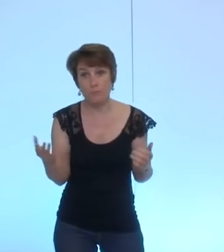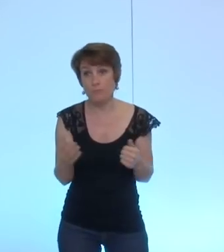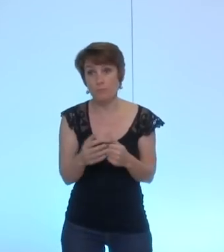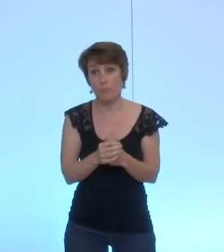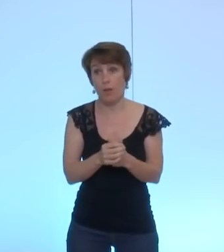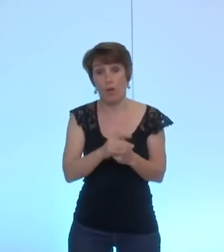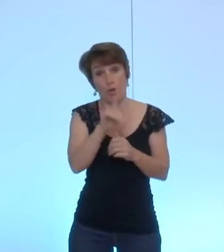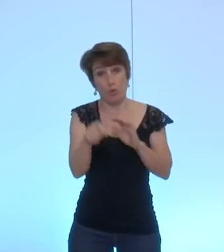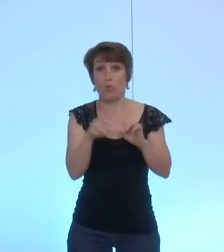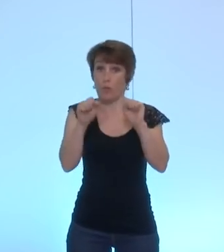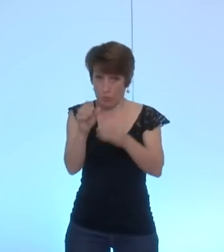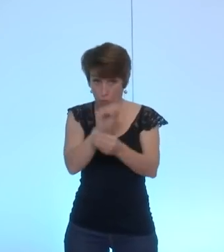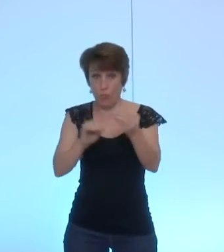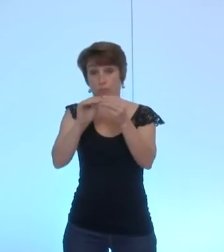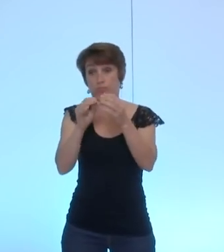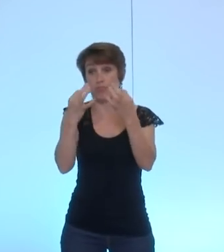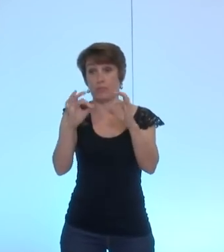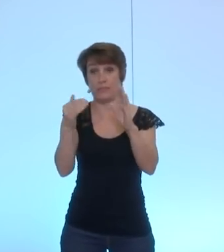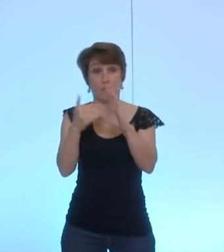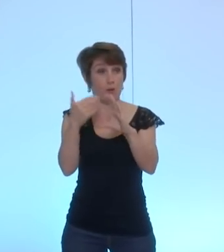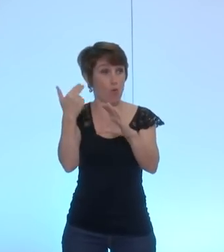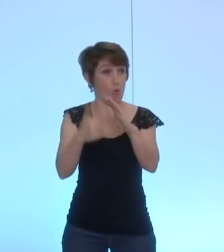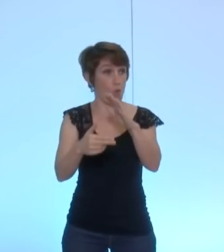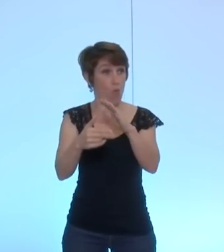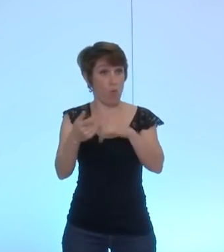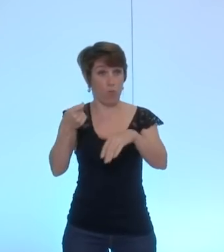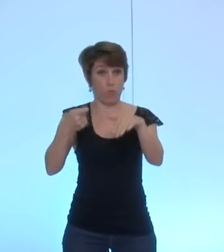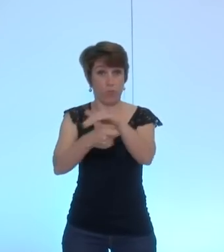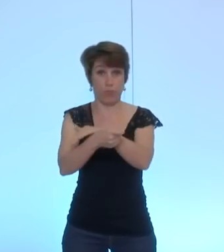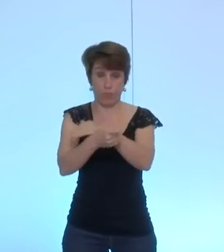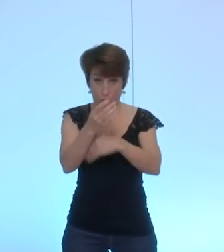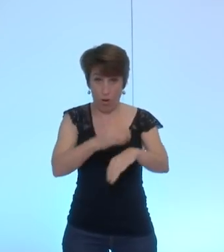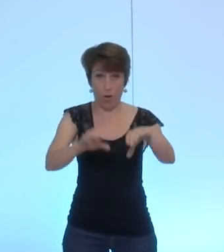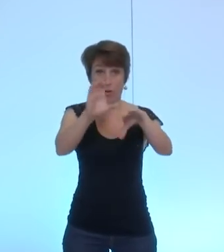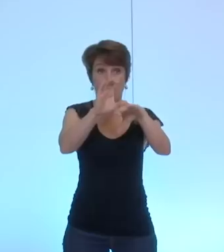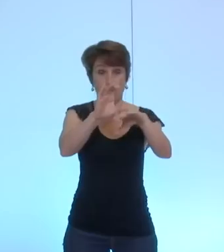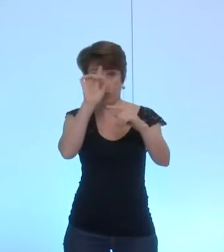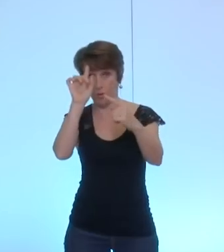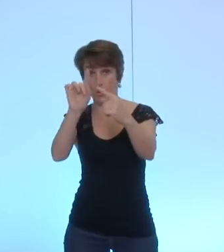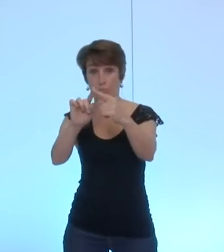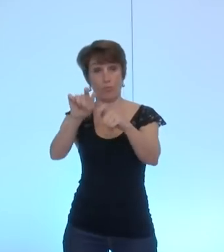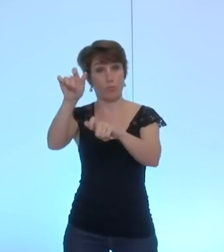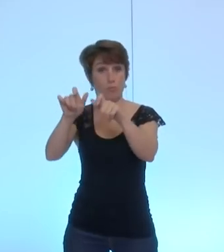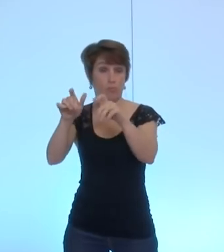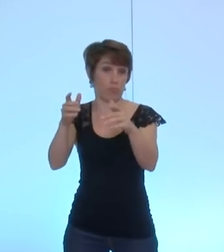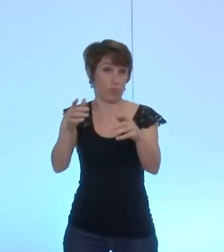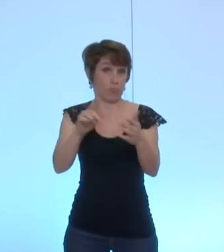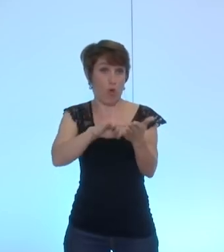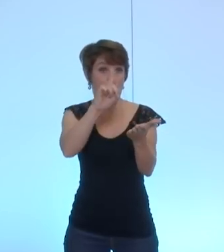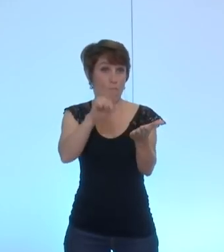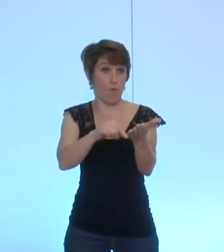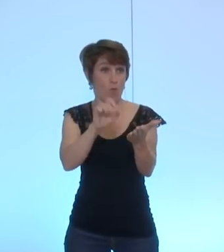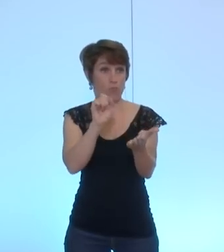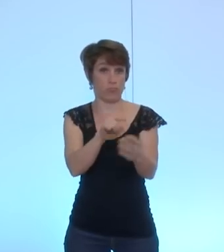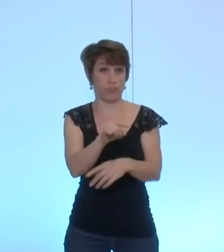abonder également de 10 000 euros si le conseil municipal en est d'accord pour ce fonds qui correspond